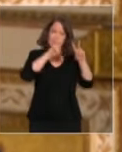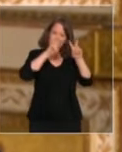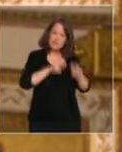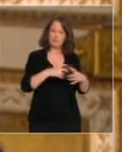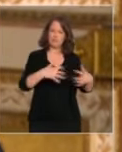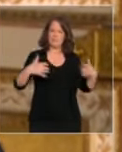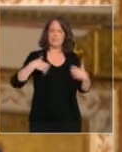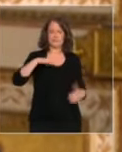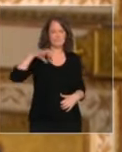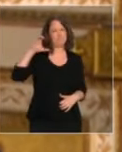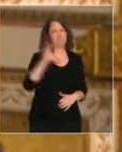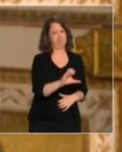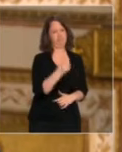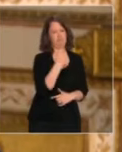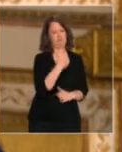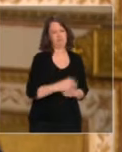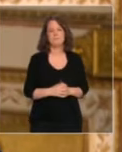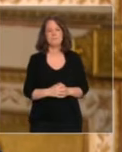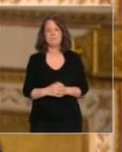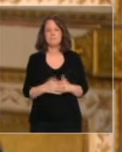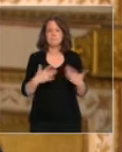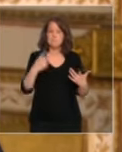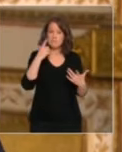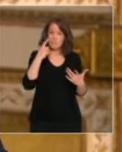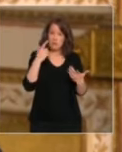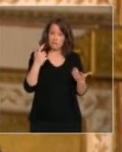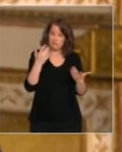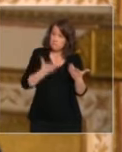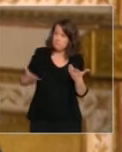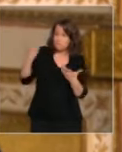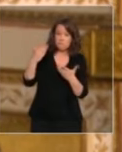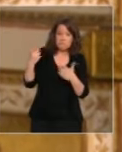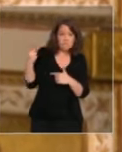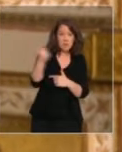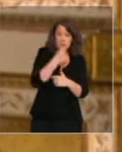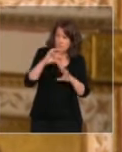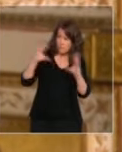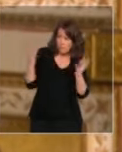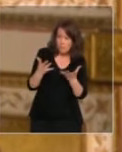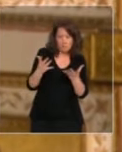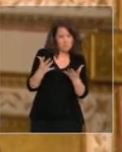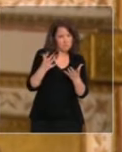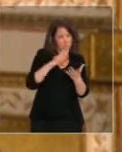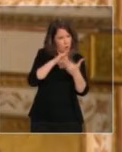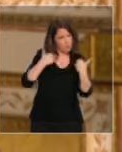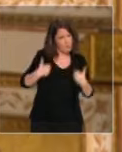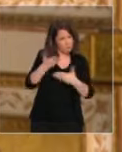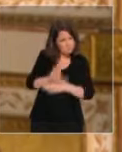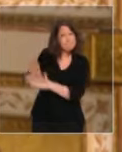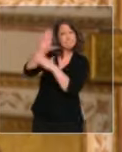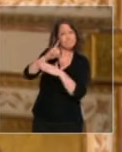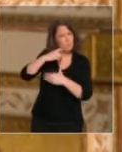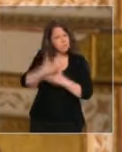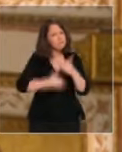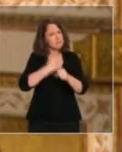initiative avec nombre de nos partenaires en votre nom pour accélérer les travaux en cours. La seconde